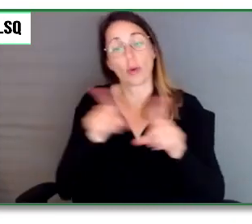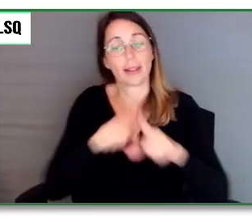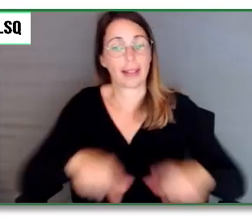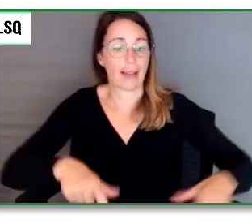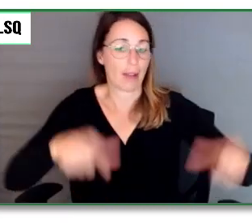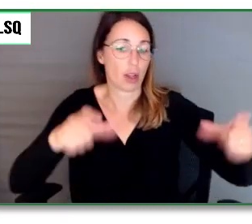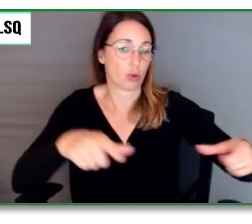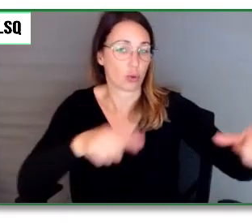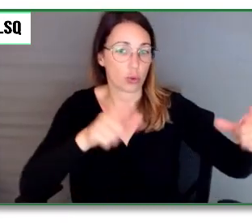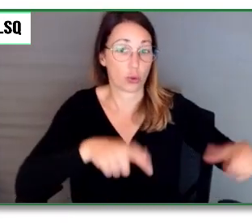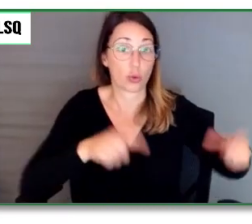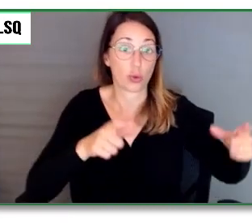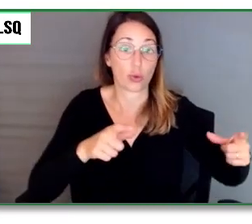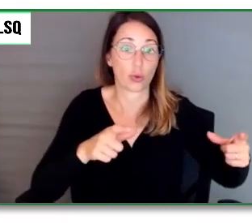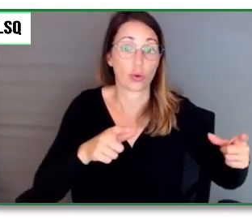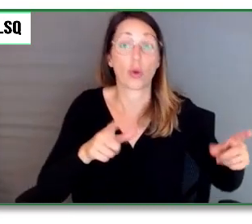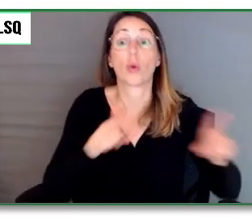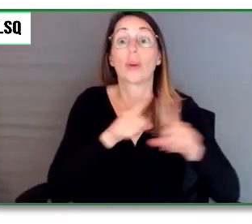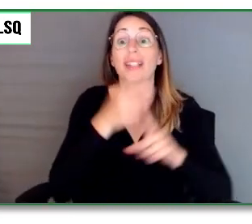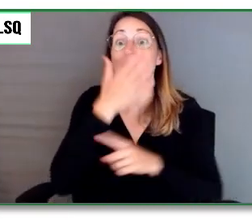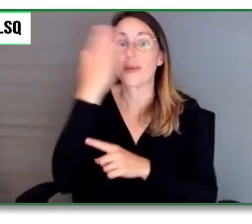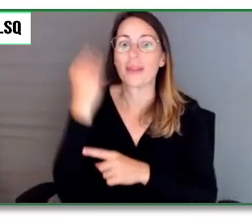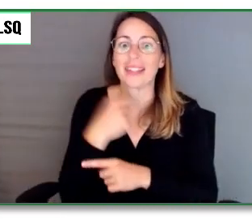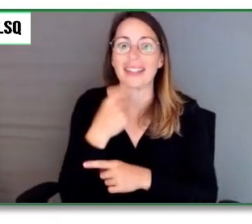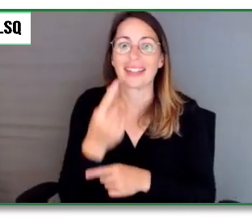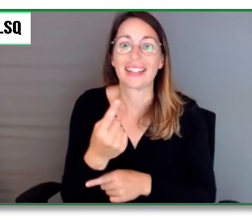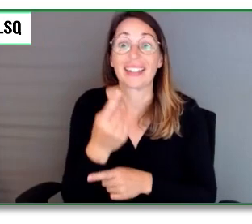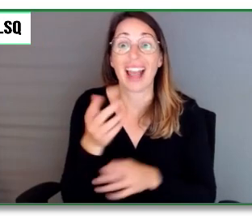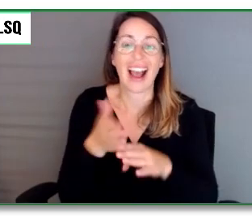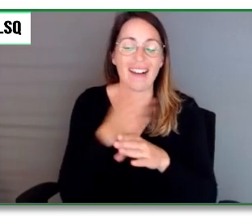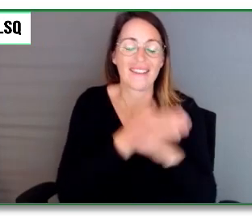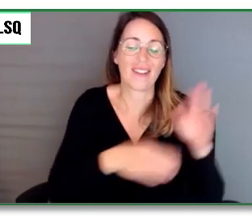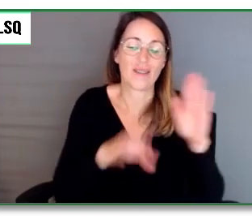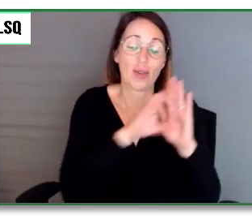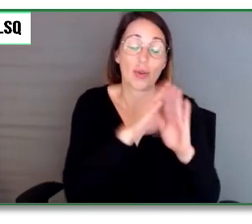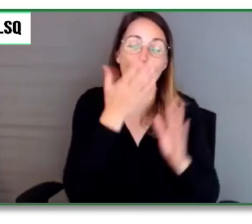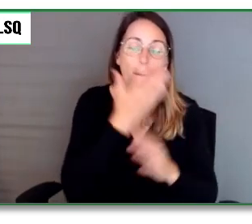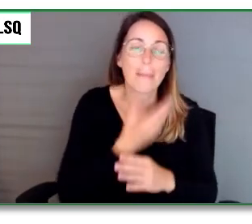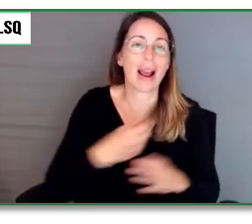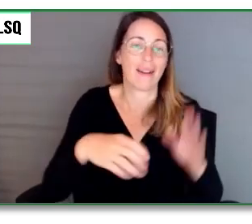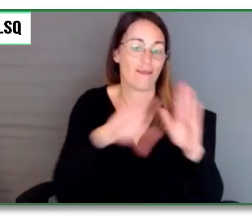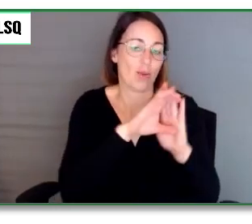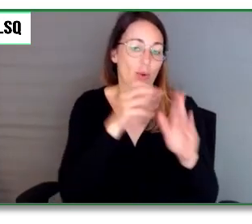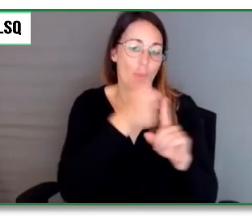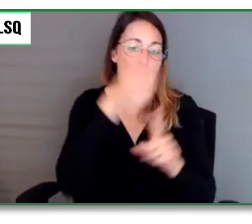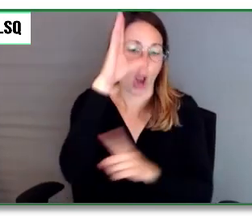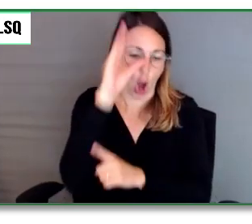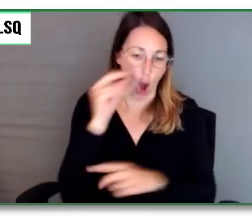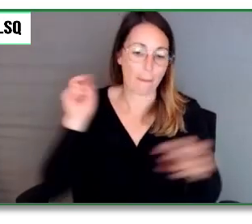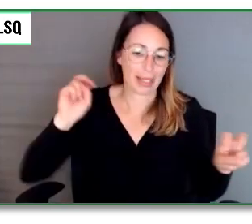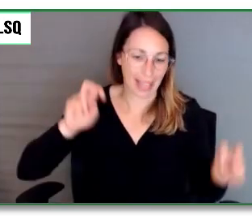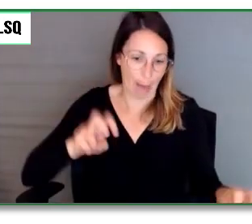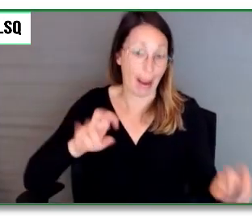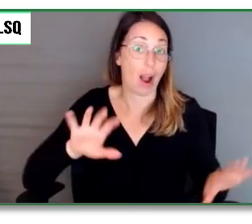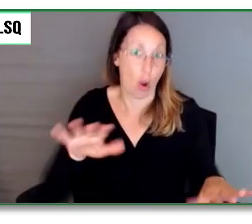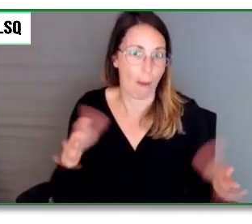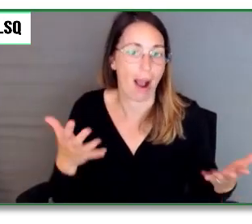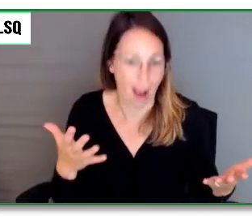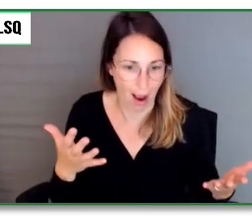dire qu y avait très jolies photos d'un homme qui faisait du ski alpin dans